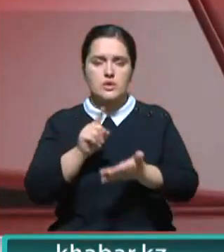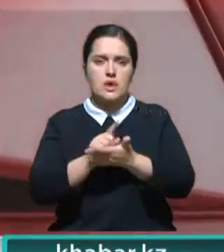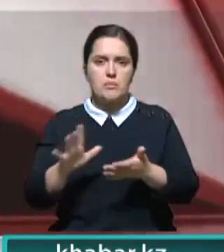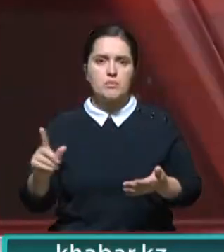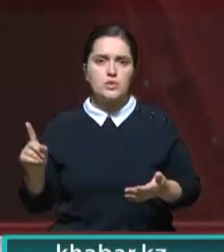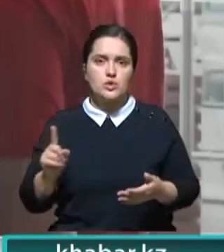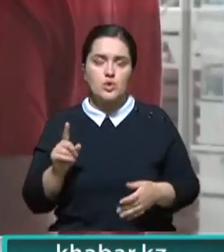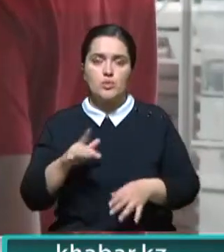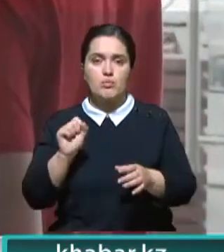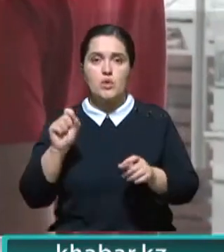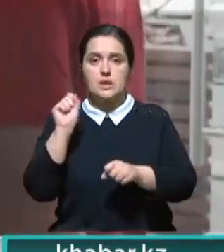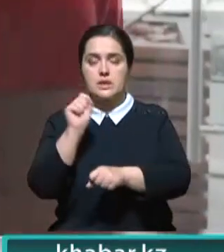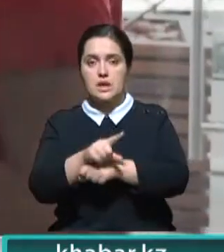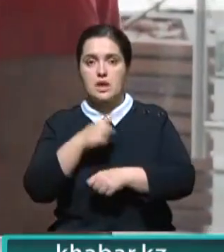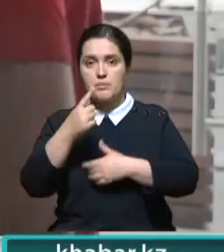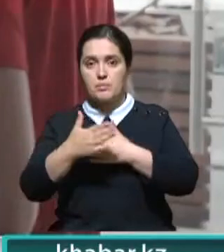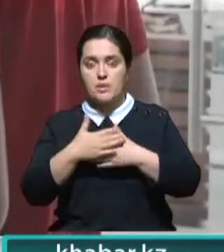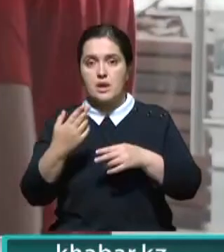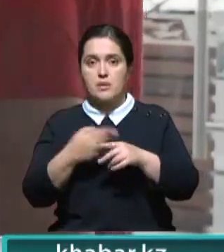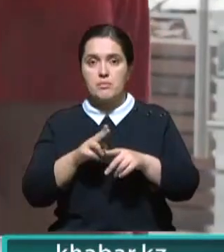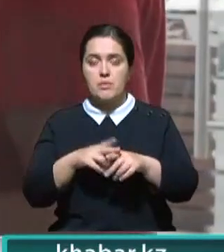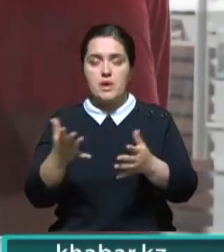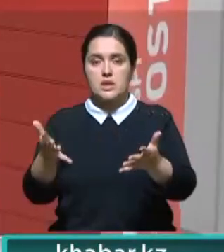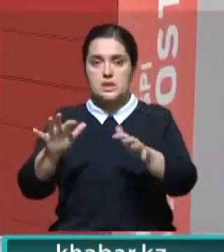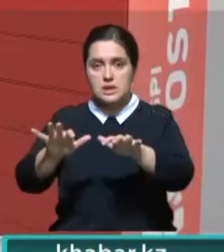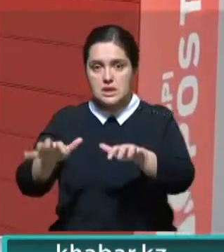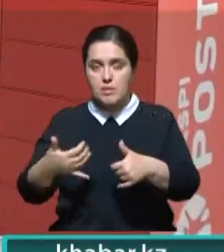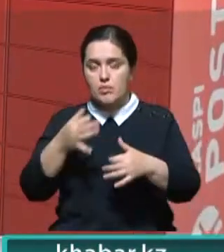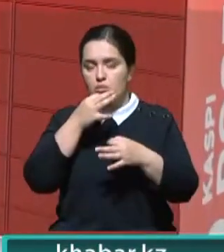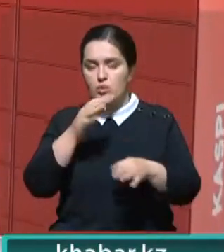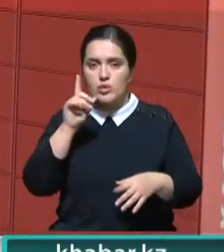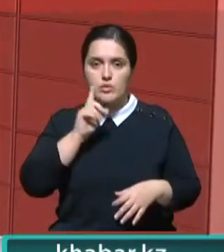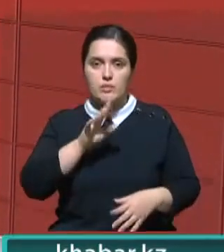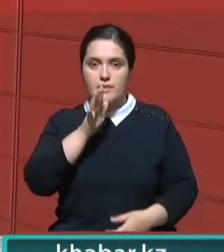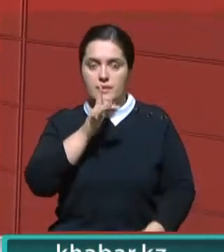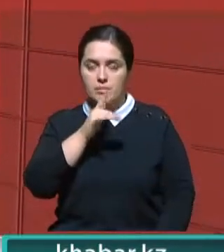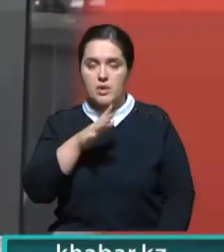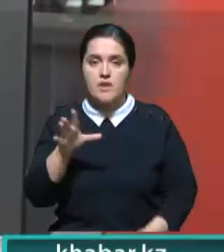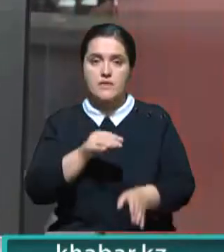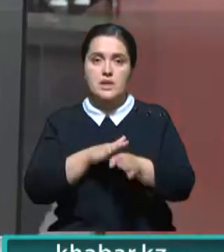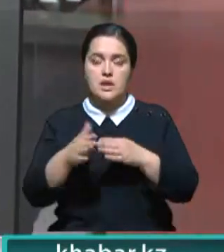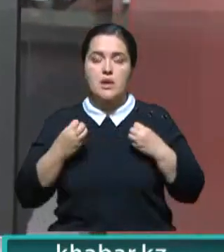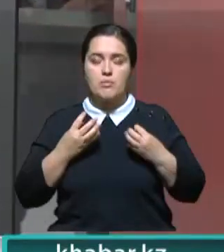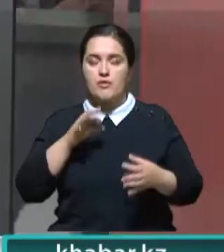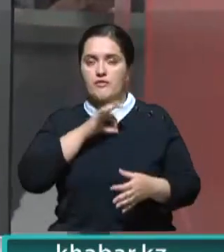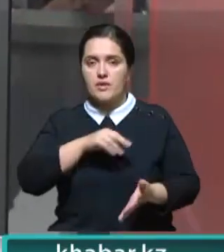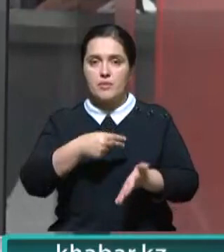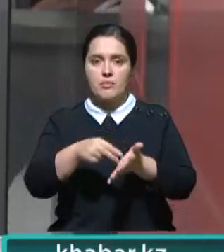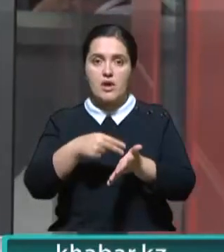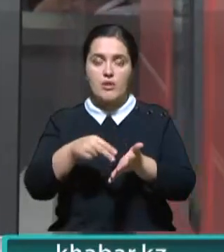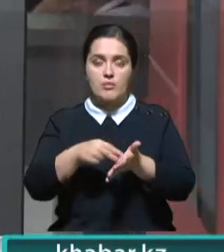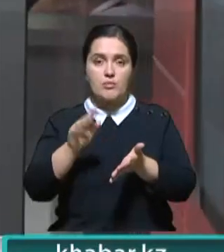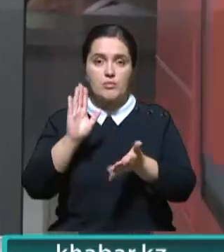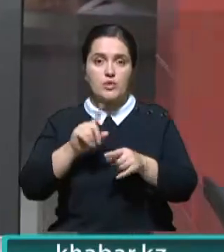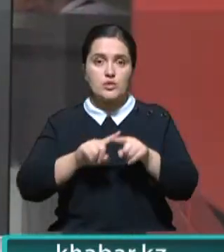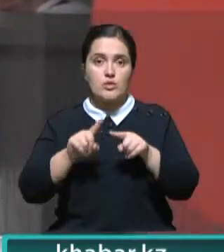курьера. Можно заказать доставку в ближайший Постамат и забрать покупку в любое удобное время. Всенародный праздник выгодных покупок пройдет уже